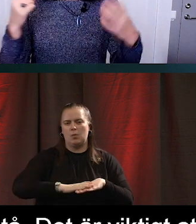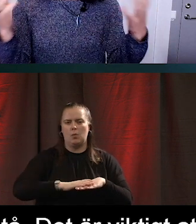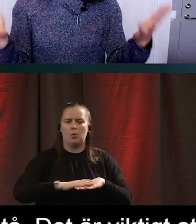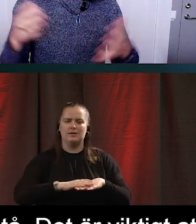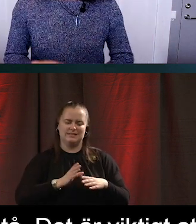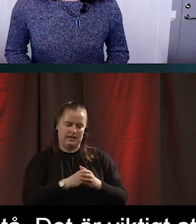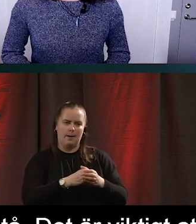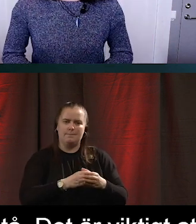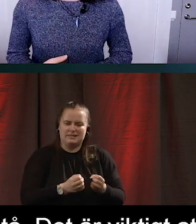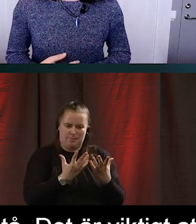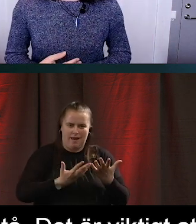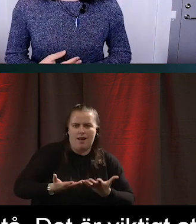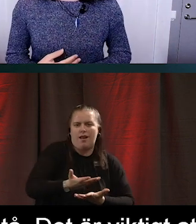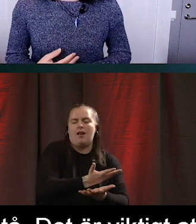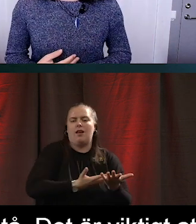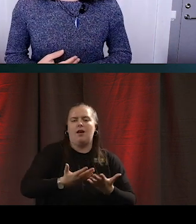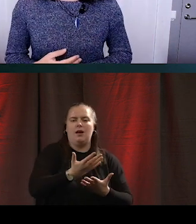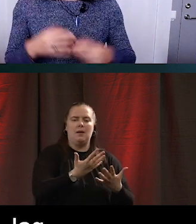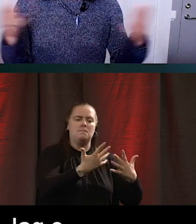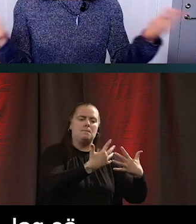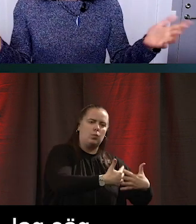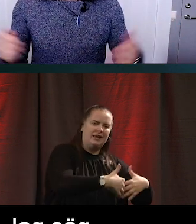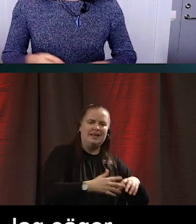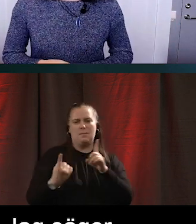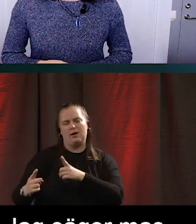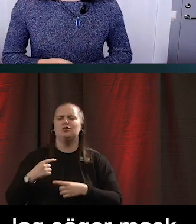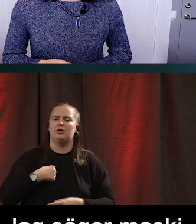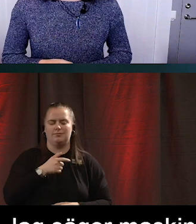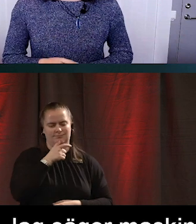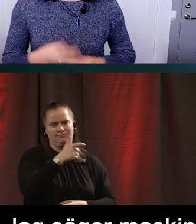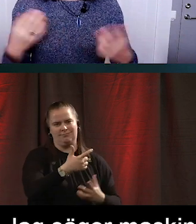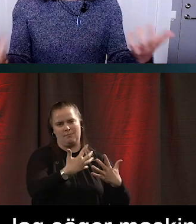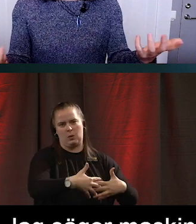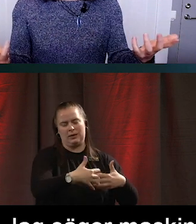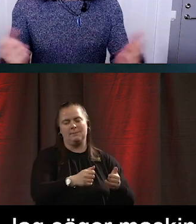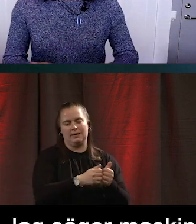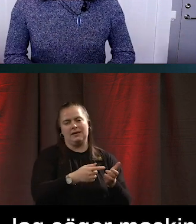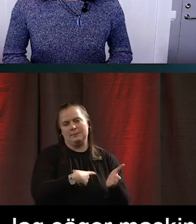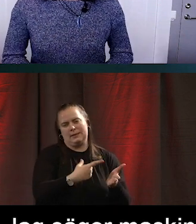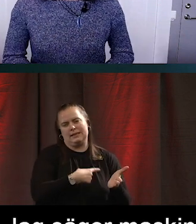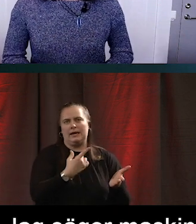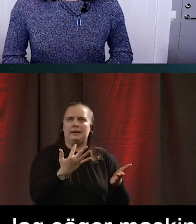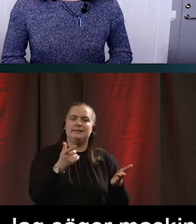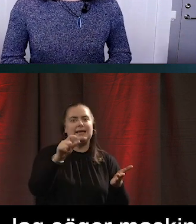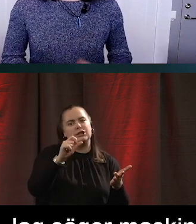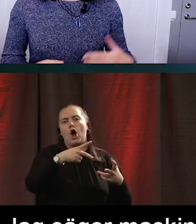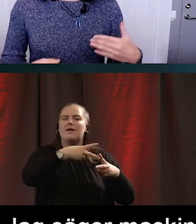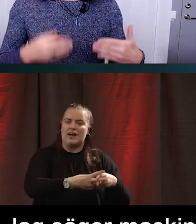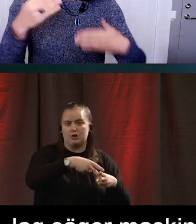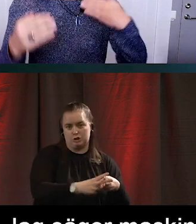Spelet. Jag kommer förresten att säga maskin lite berättningar. då då inkludera digitala verktyg.